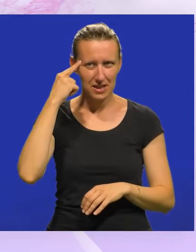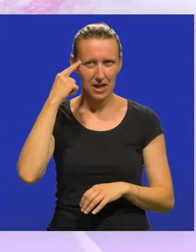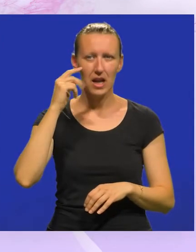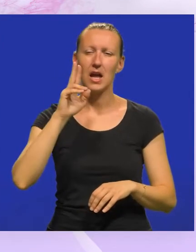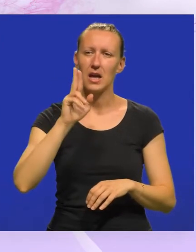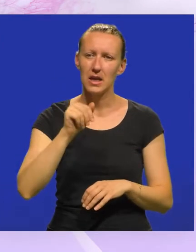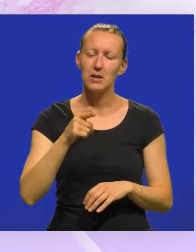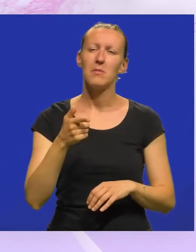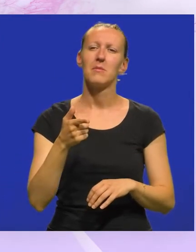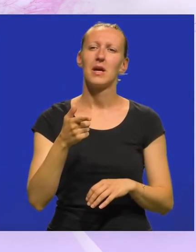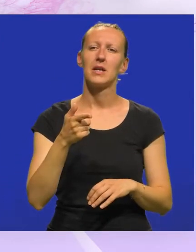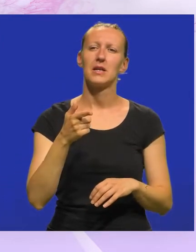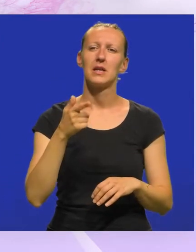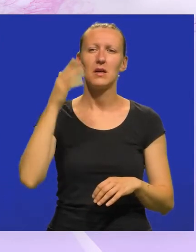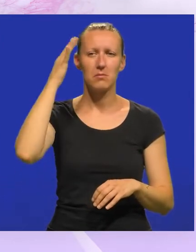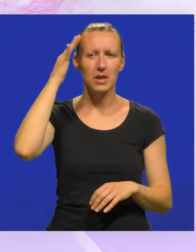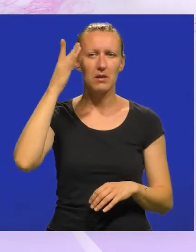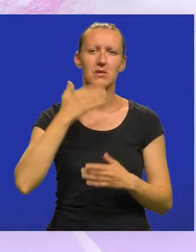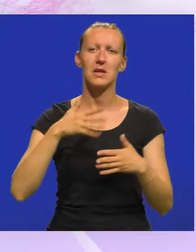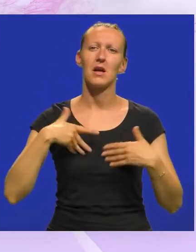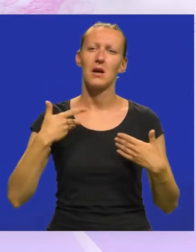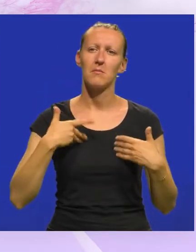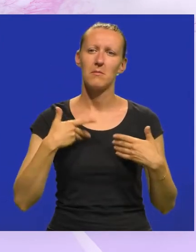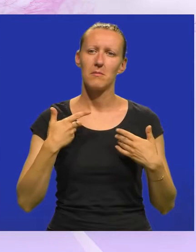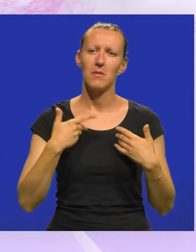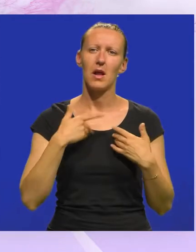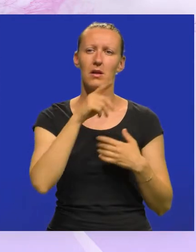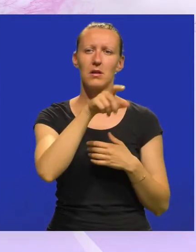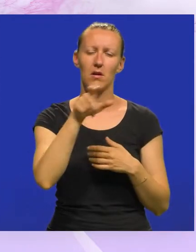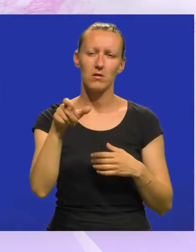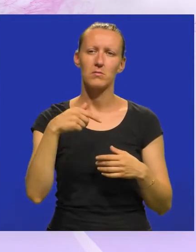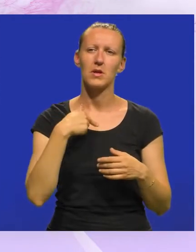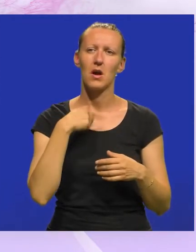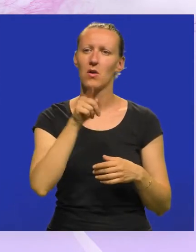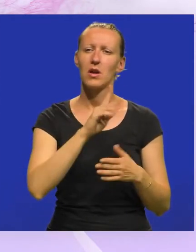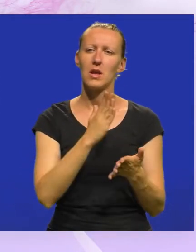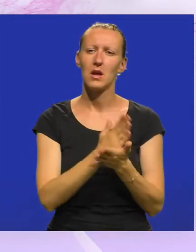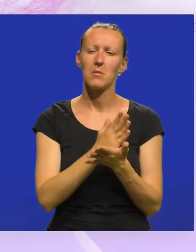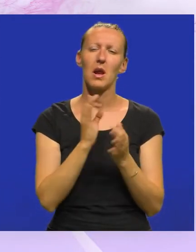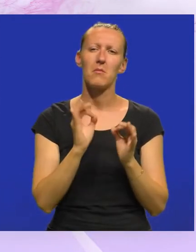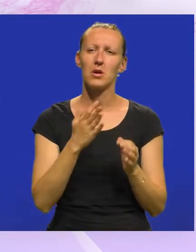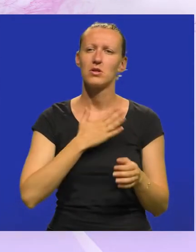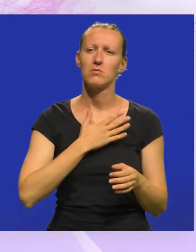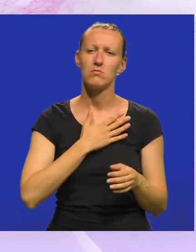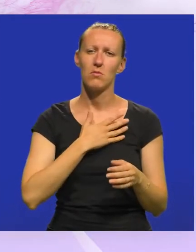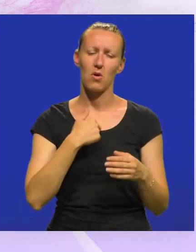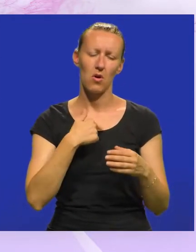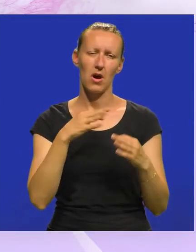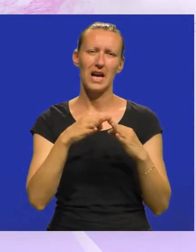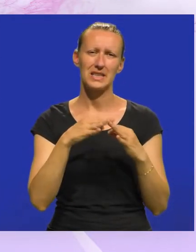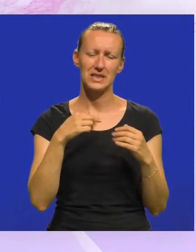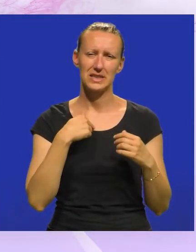imati brinuti se za mlade za mlade asistente ona nije bila baš moj asistent